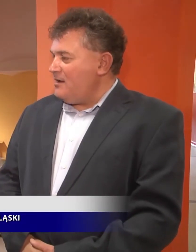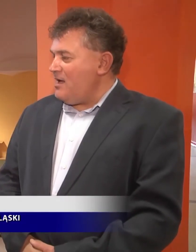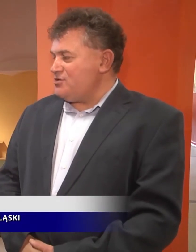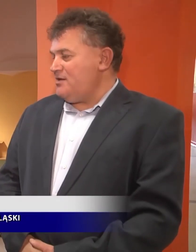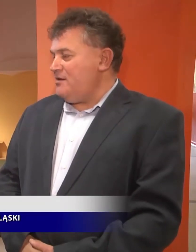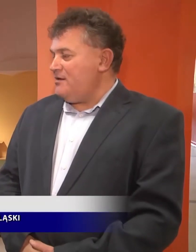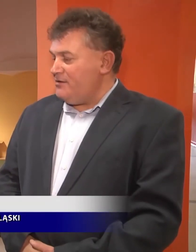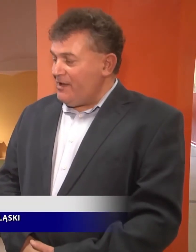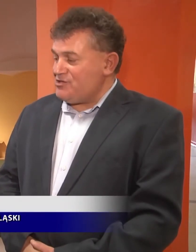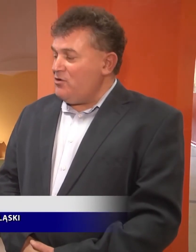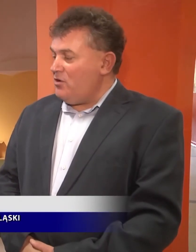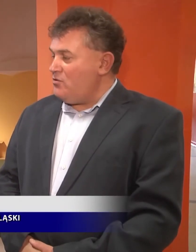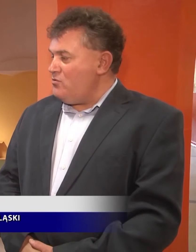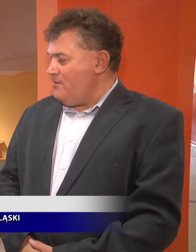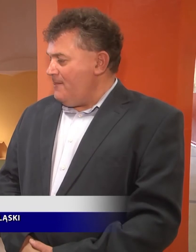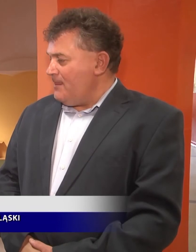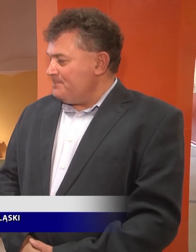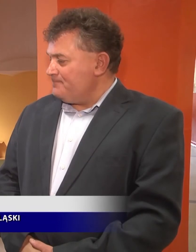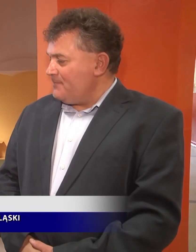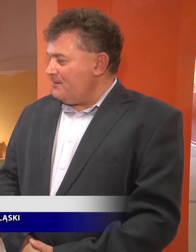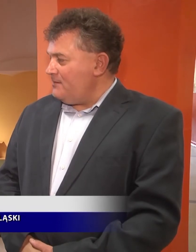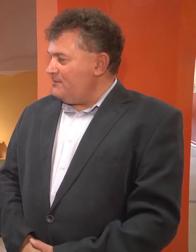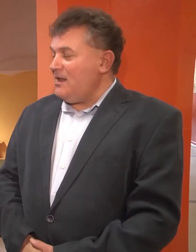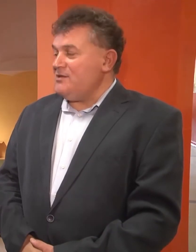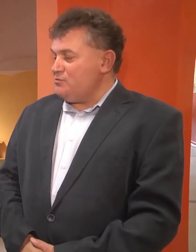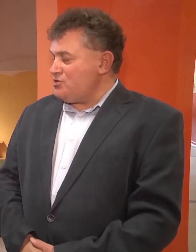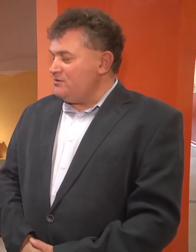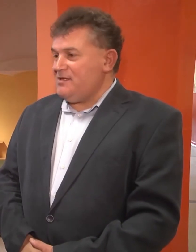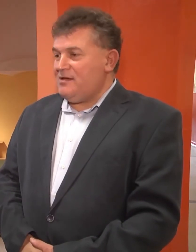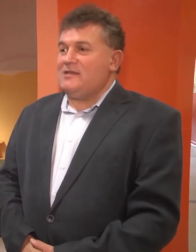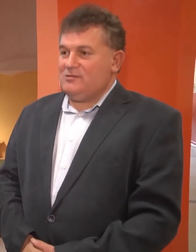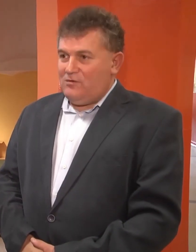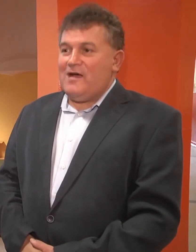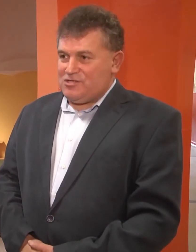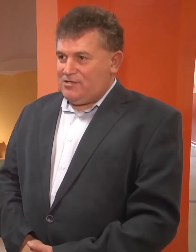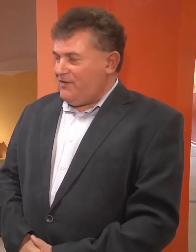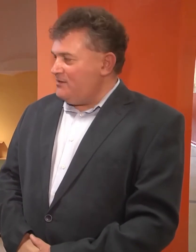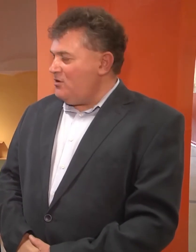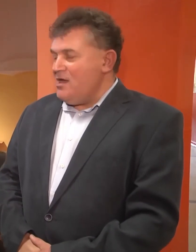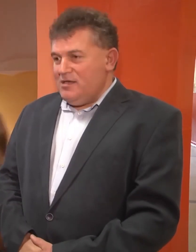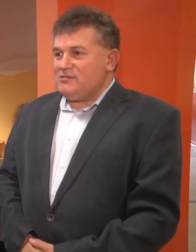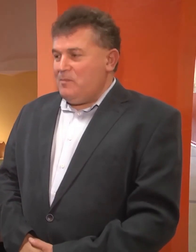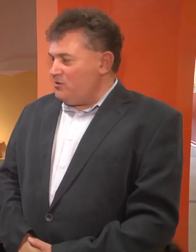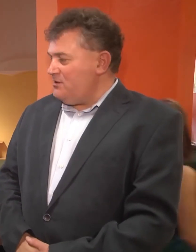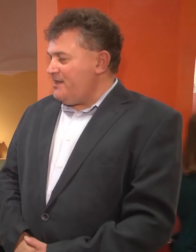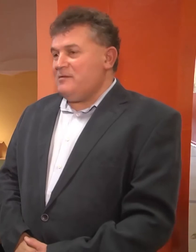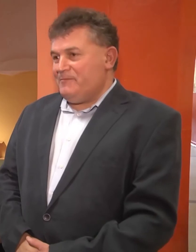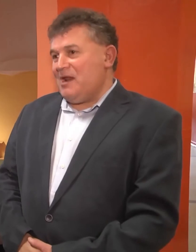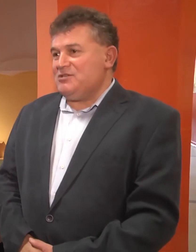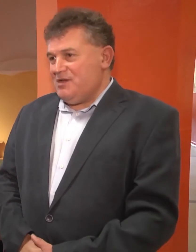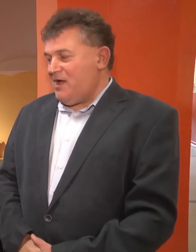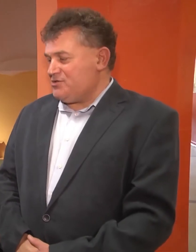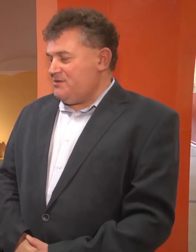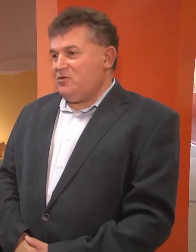każdego roku dla niesłyszących jest to ważne święto i jest obchodzone